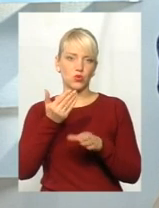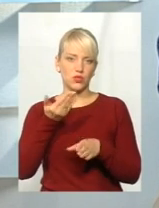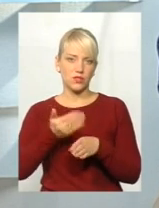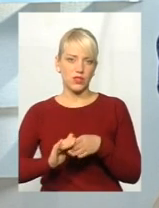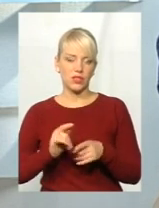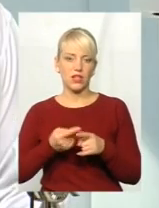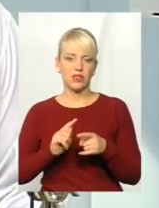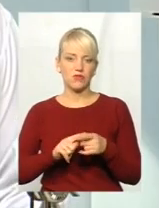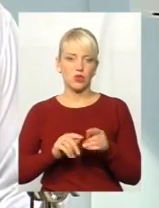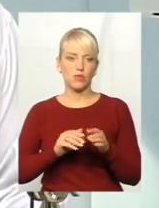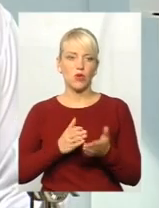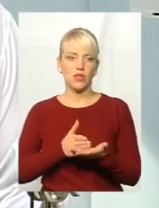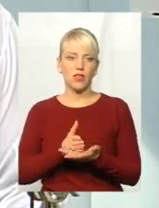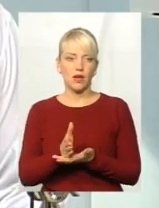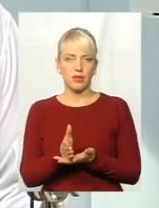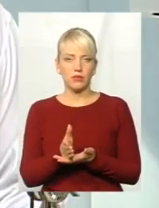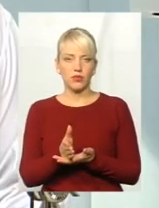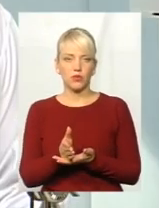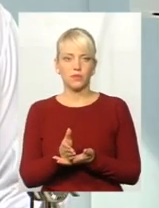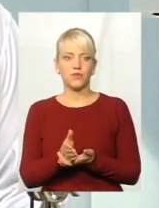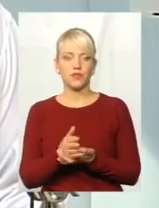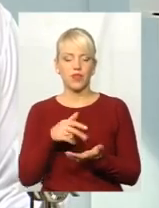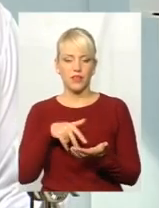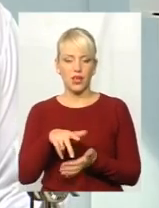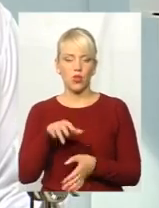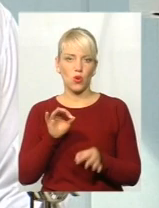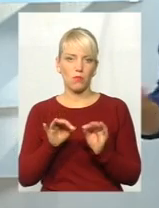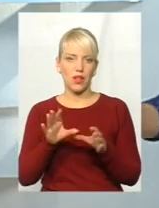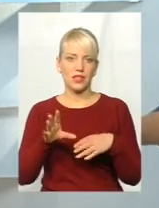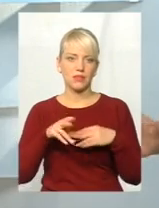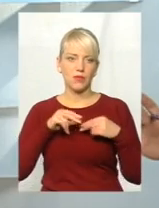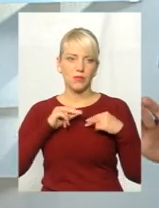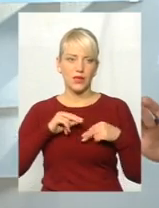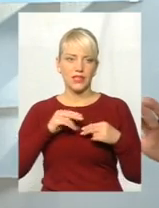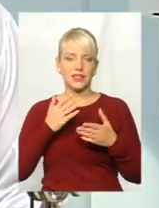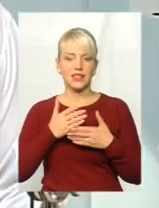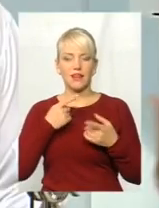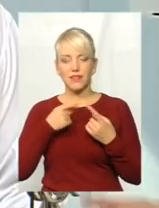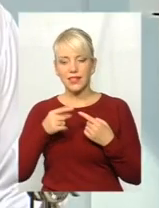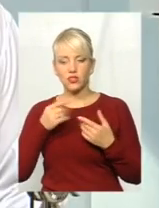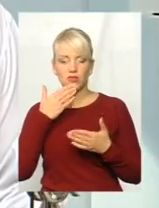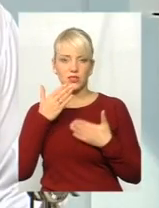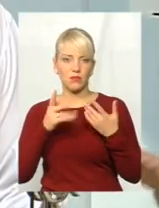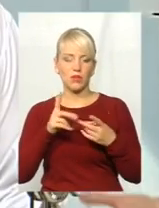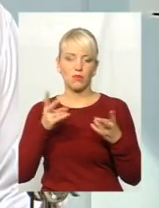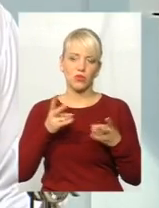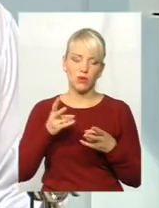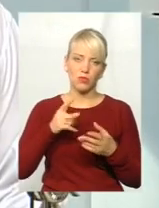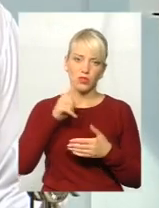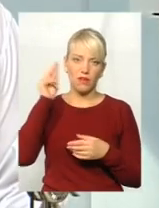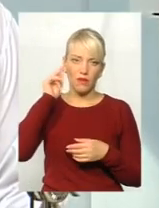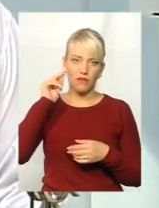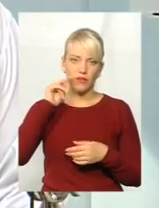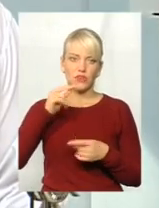напрямку йде нормальна співпраця. Є інші запити, які дійсно потребують і вивчення, і, можливо,